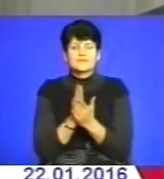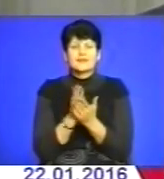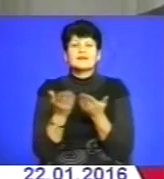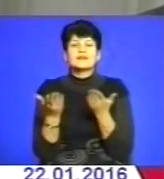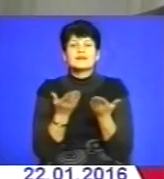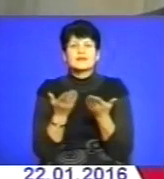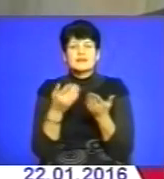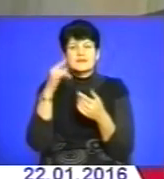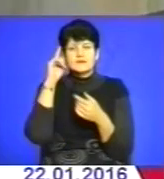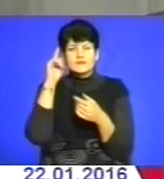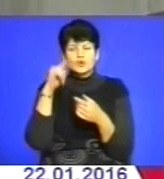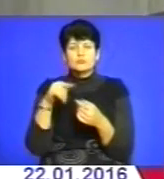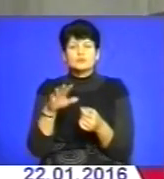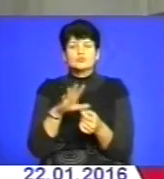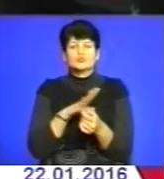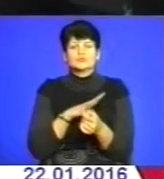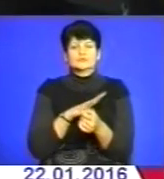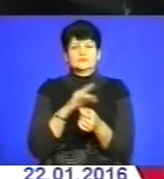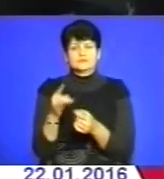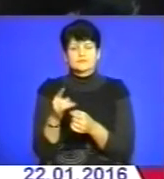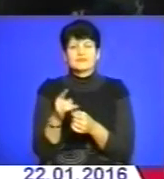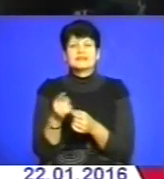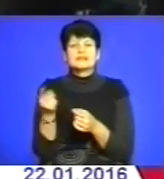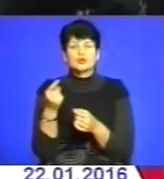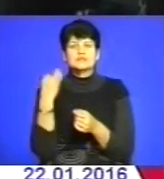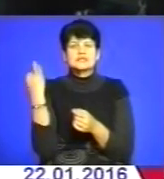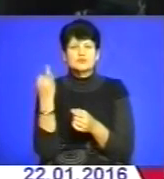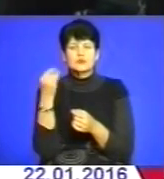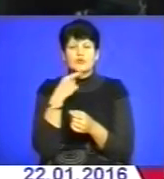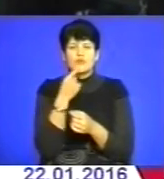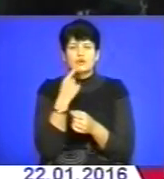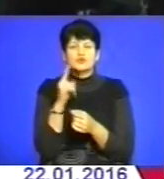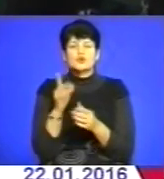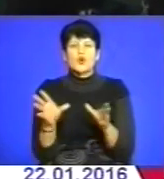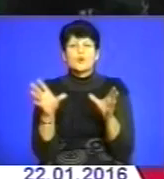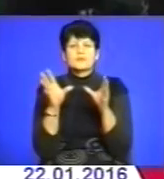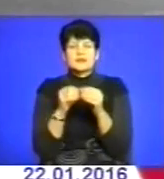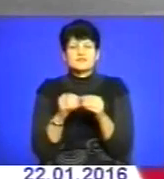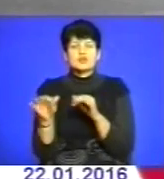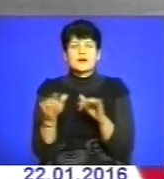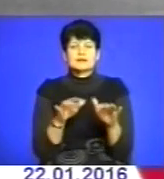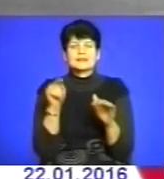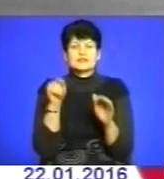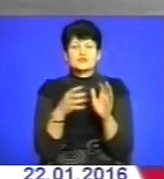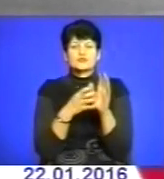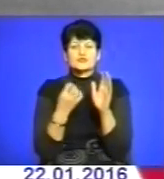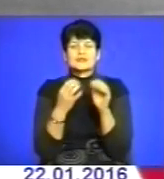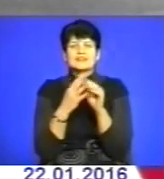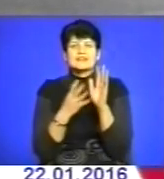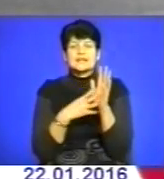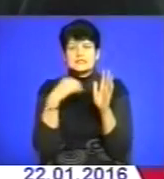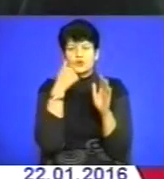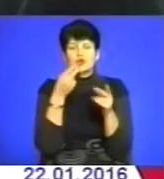відомий було на Тернопільщині. Тернопільські історики зазначили, що об'єднавча акція 1919 року